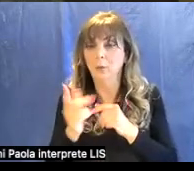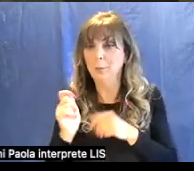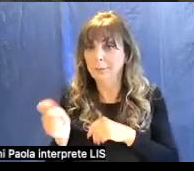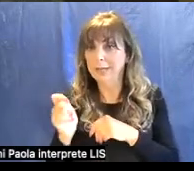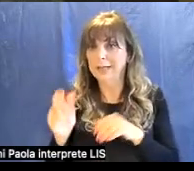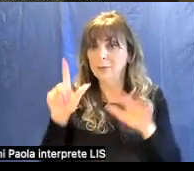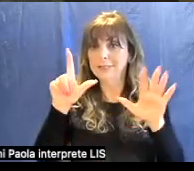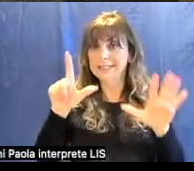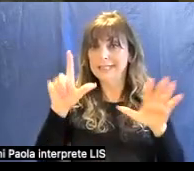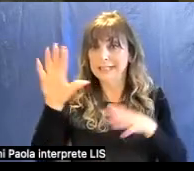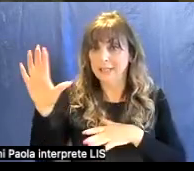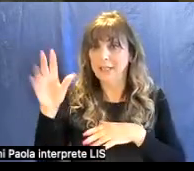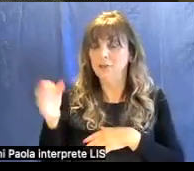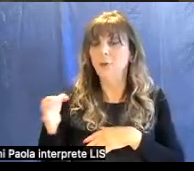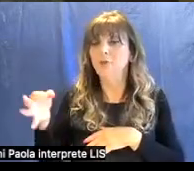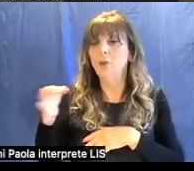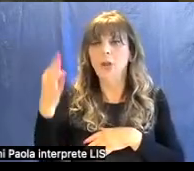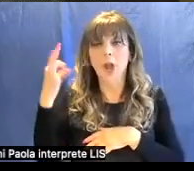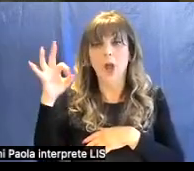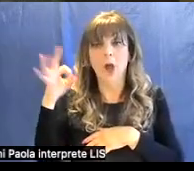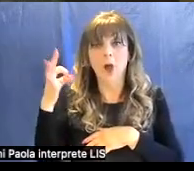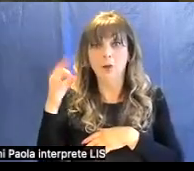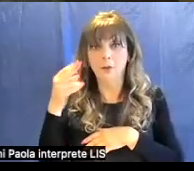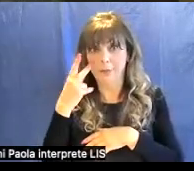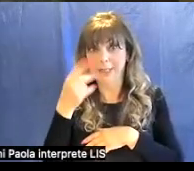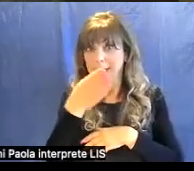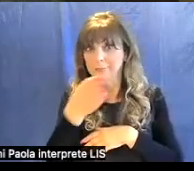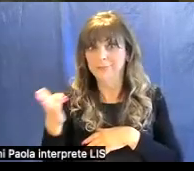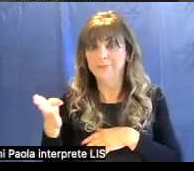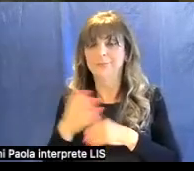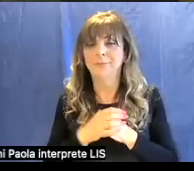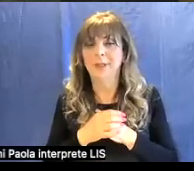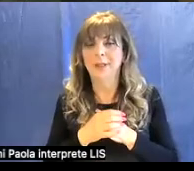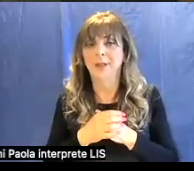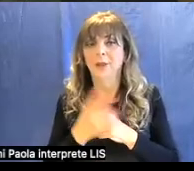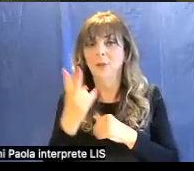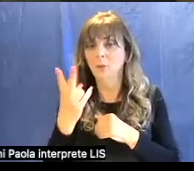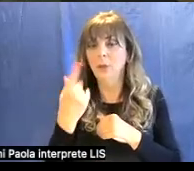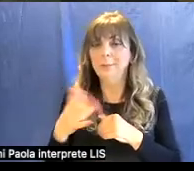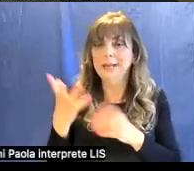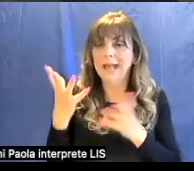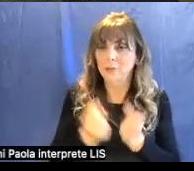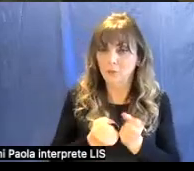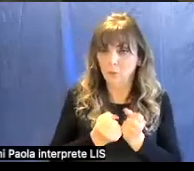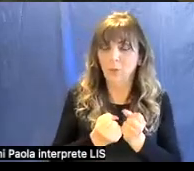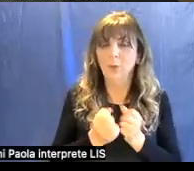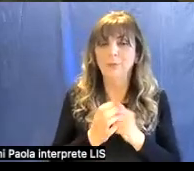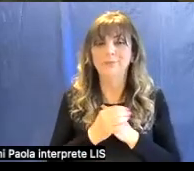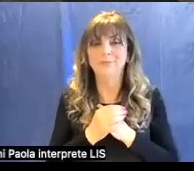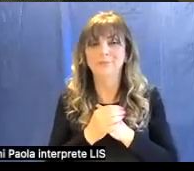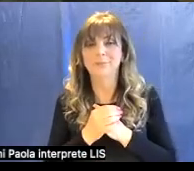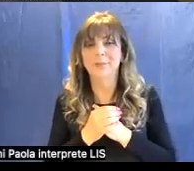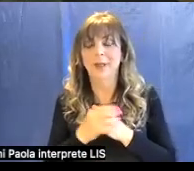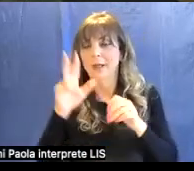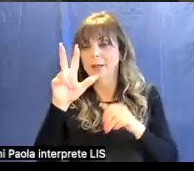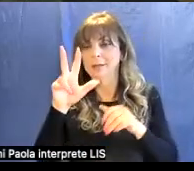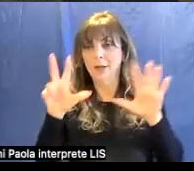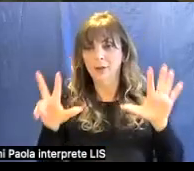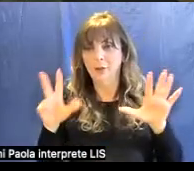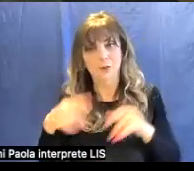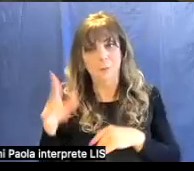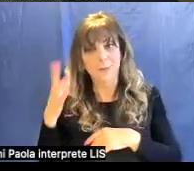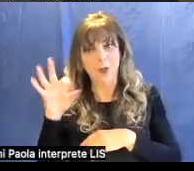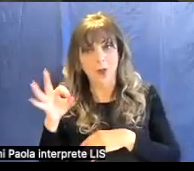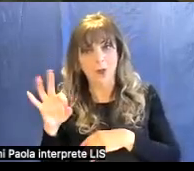75 fiorini d'oro vedete e due sono per l'azzurro 38 per l'oro